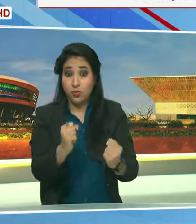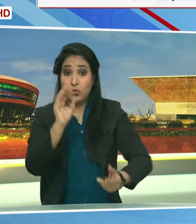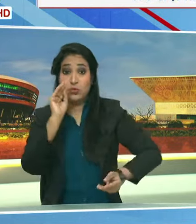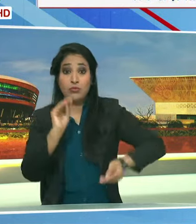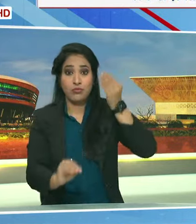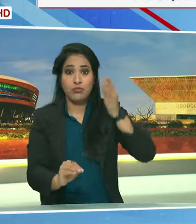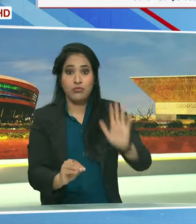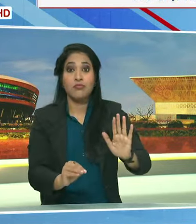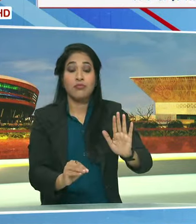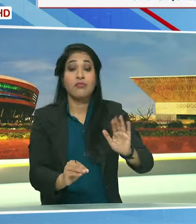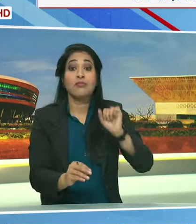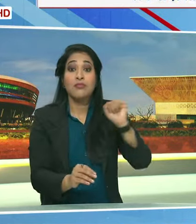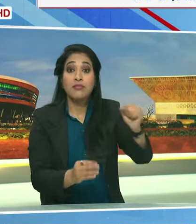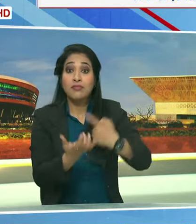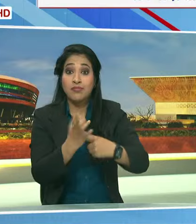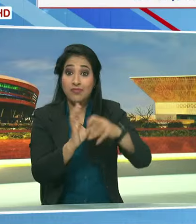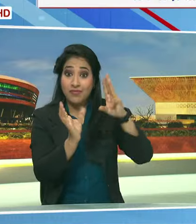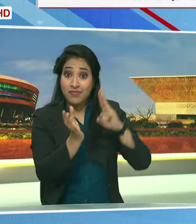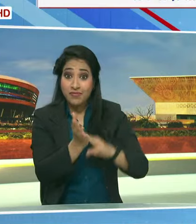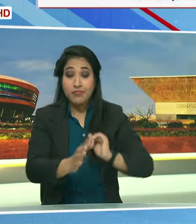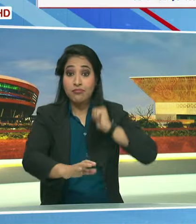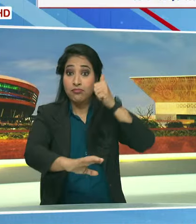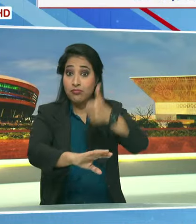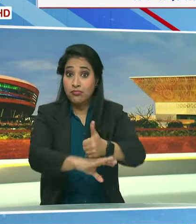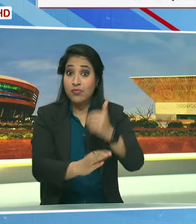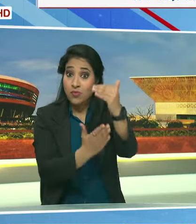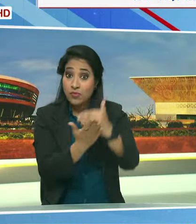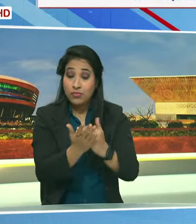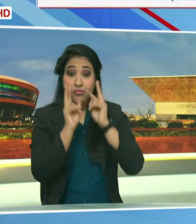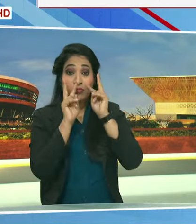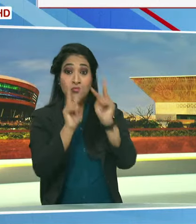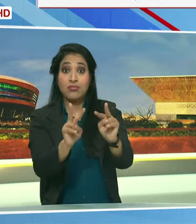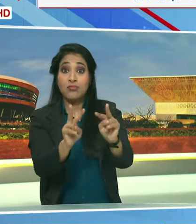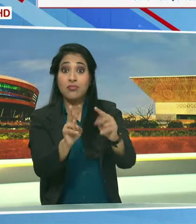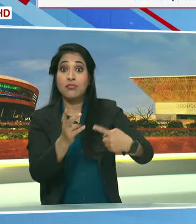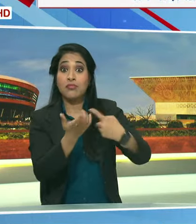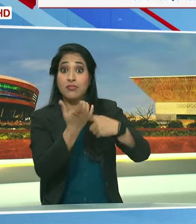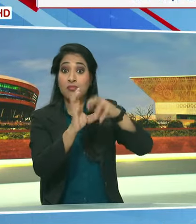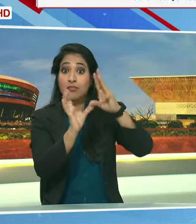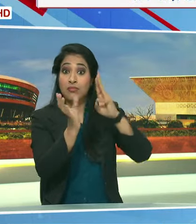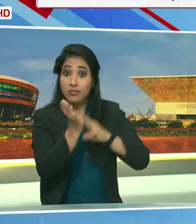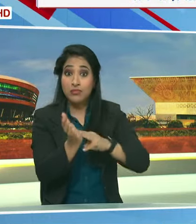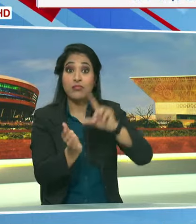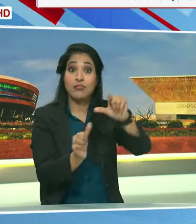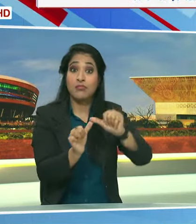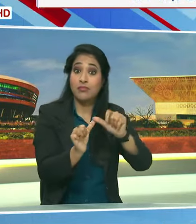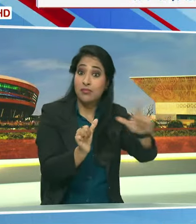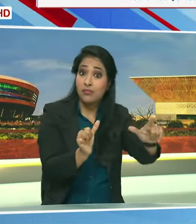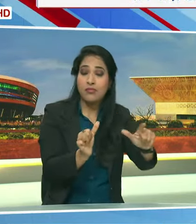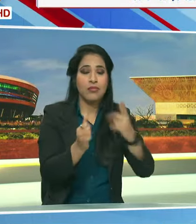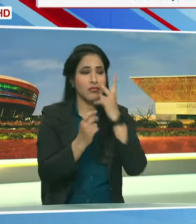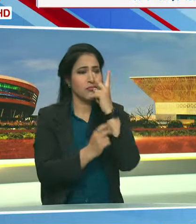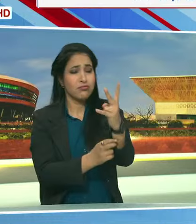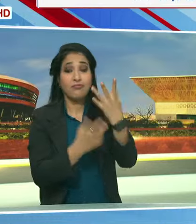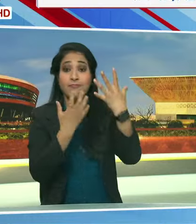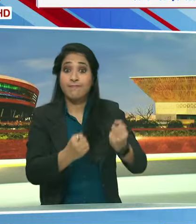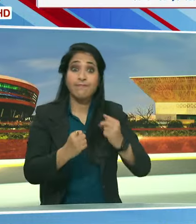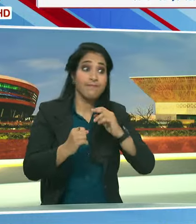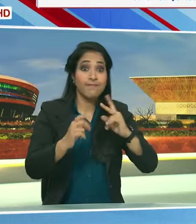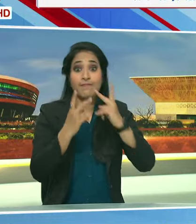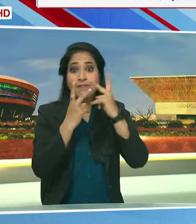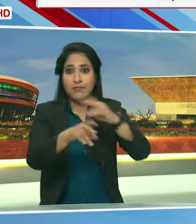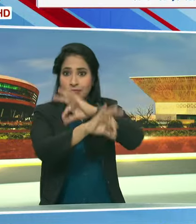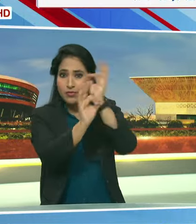की गई है प्रान प्रतिष्टा समारोह को देखते हुए राम लला के दर्शन की विवस्ता